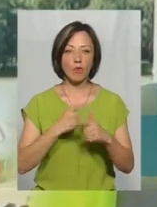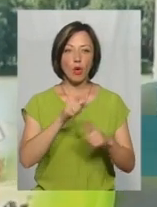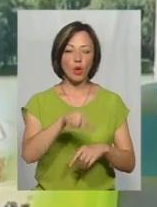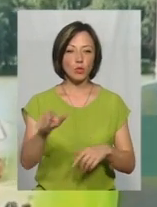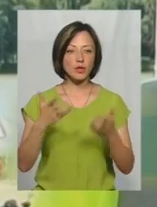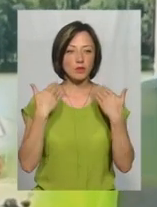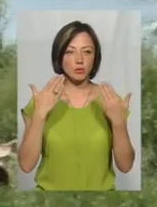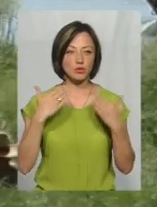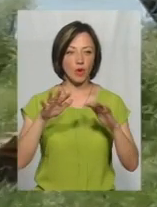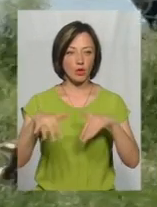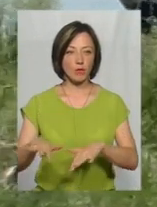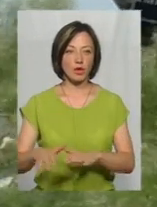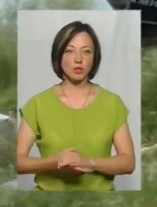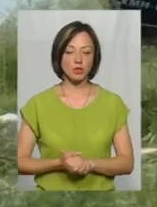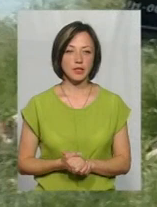відпочивають на пляжу.